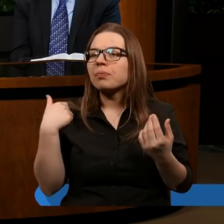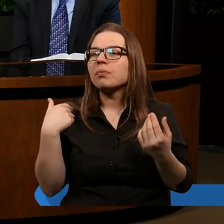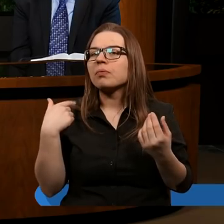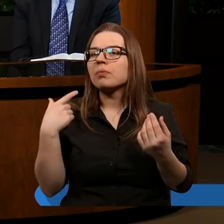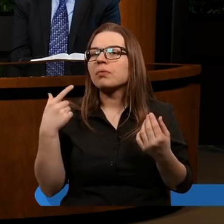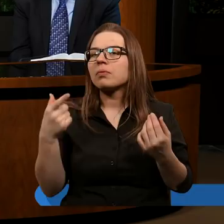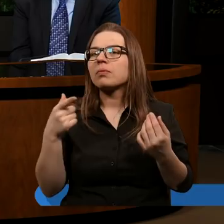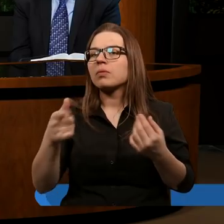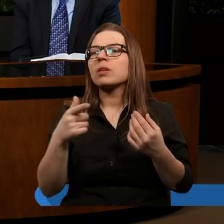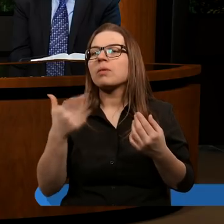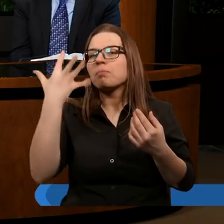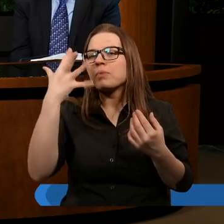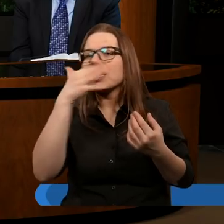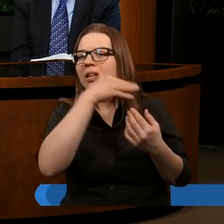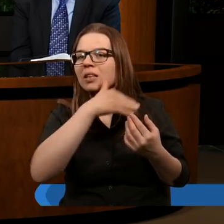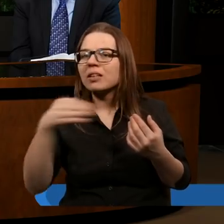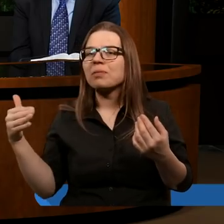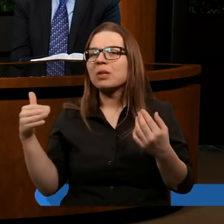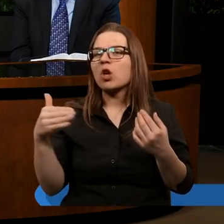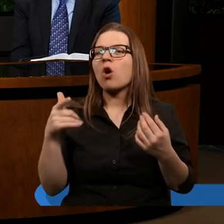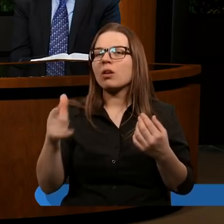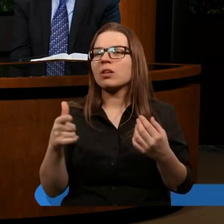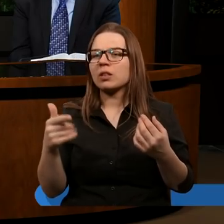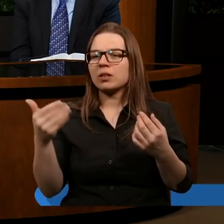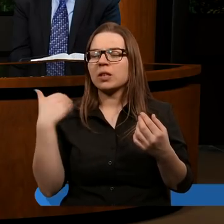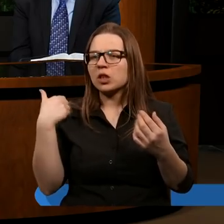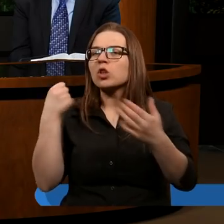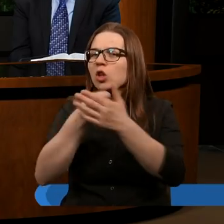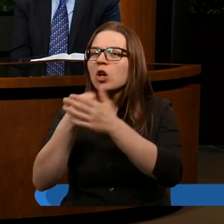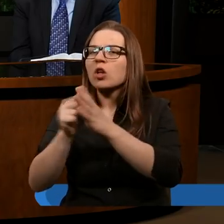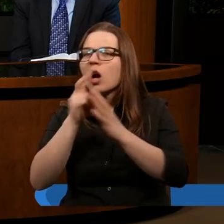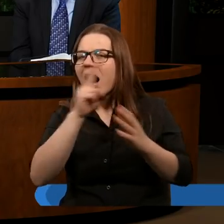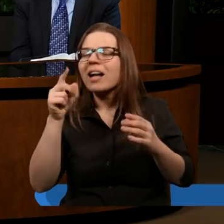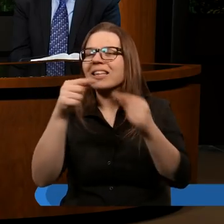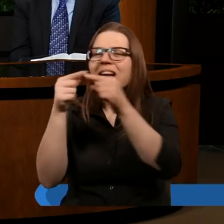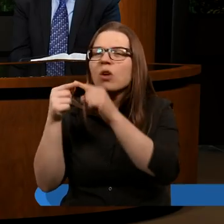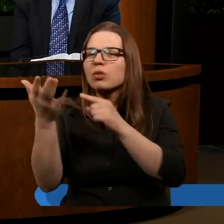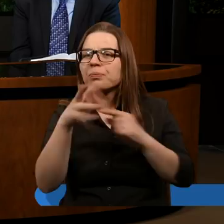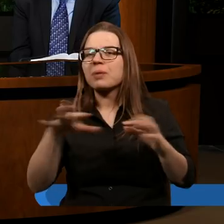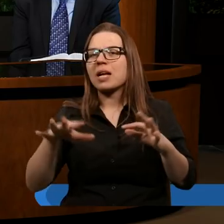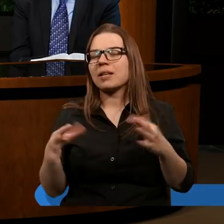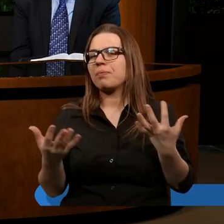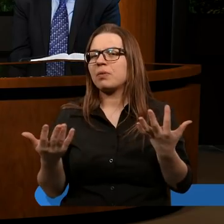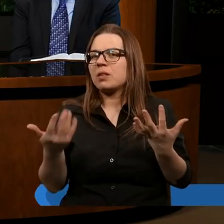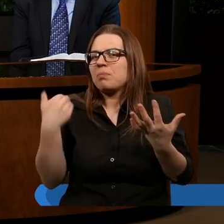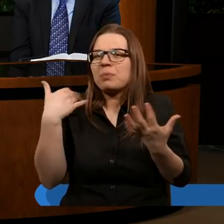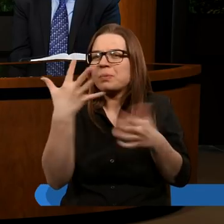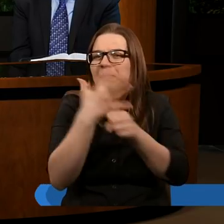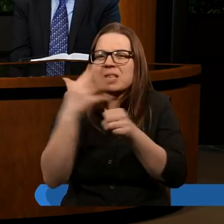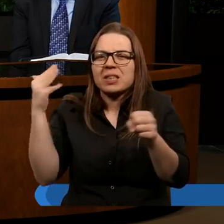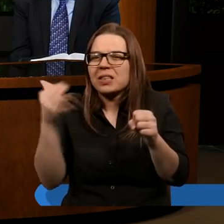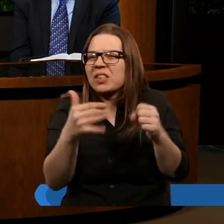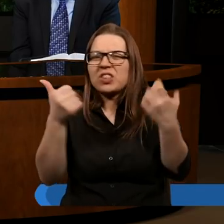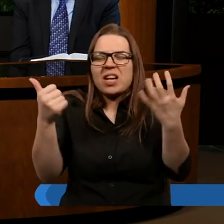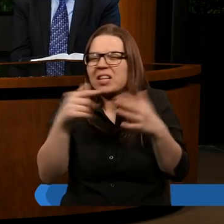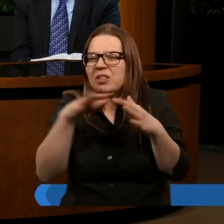Powiadają, że było już 5 milionów i chrześcijaństwo dotarło do każdego zakątku ziemi. W Rzymie było 50 tysięcy